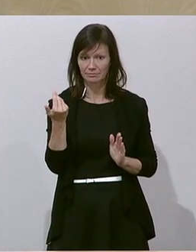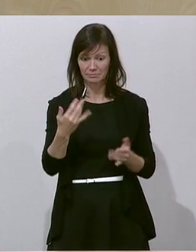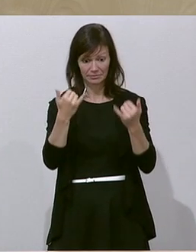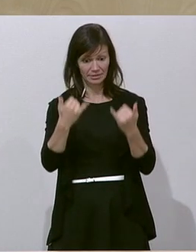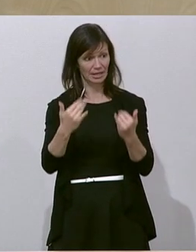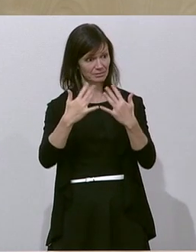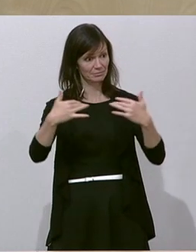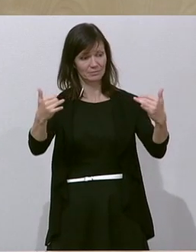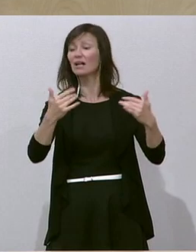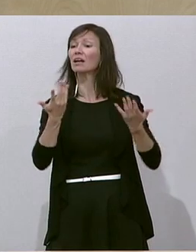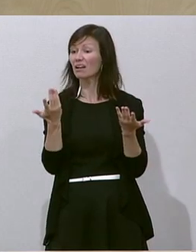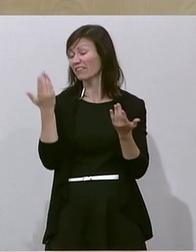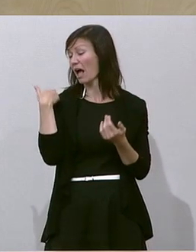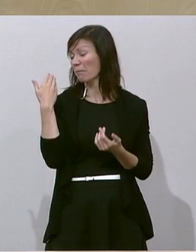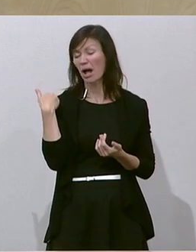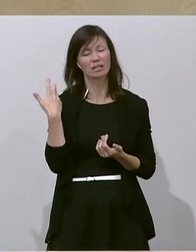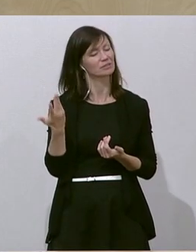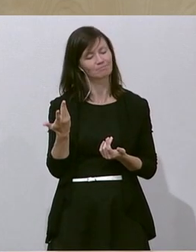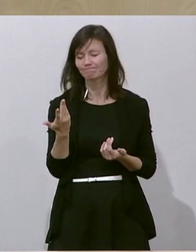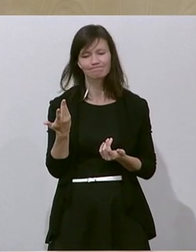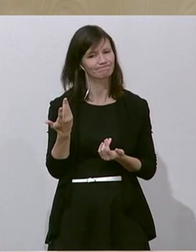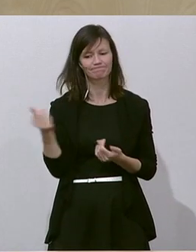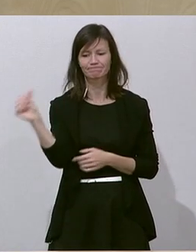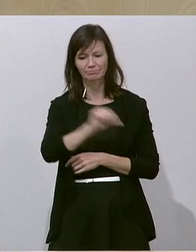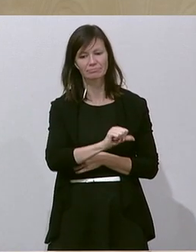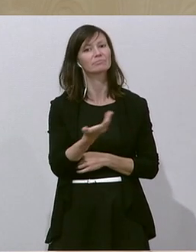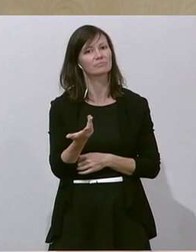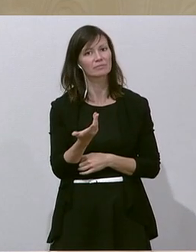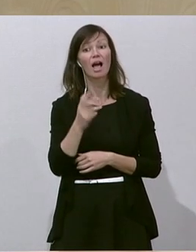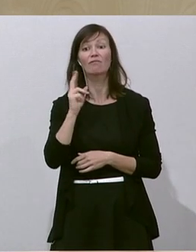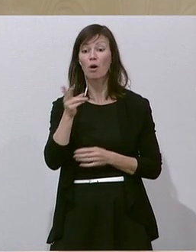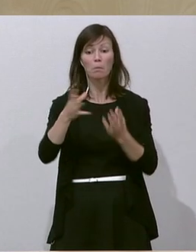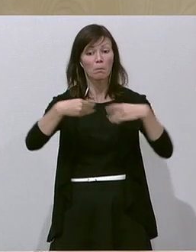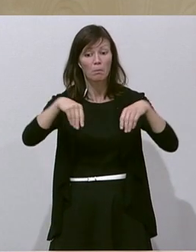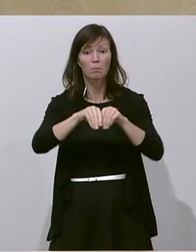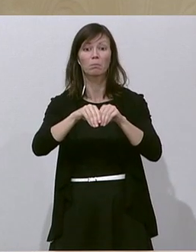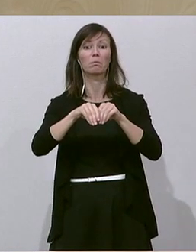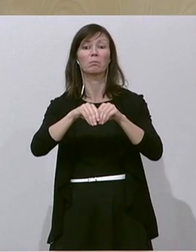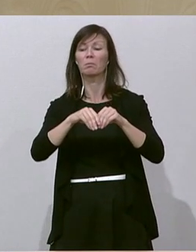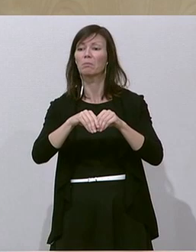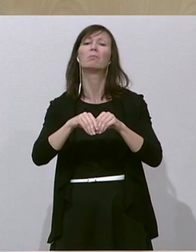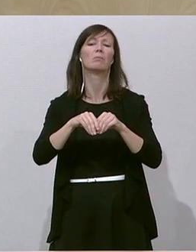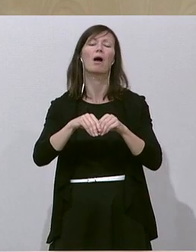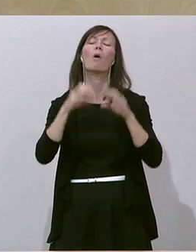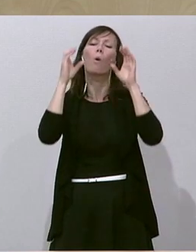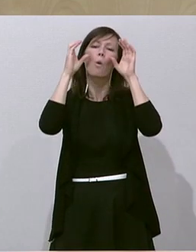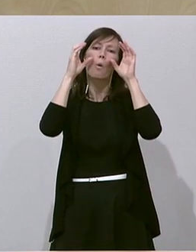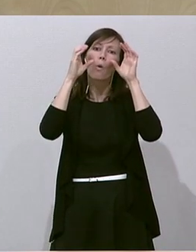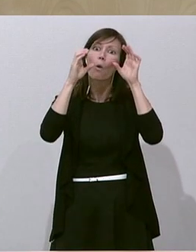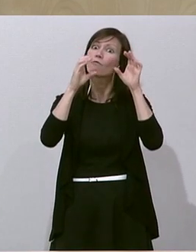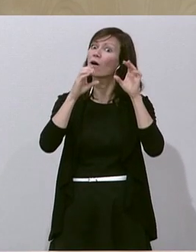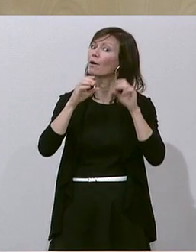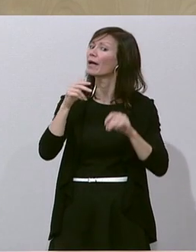Plenum leider Gottes gescheitert an einer gemeinsamen Ablehnung von ÖVP,